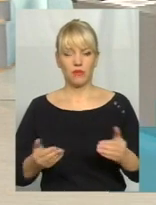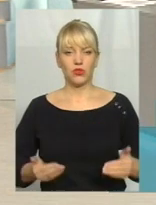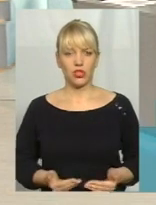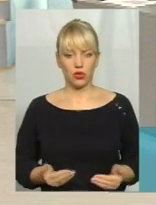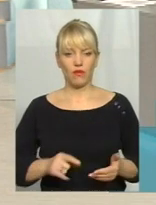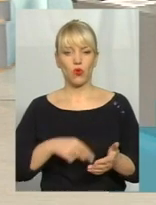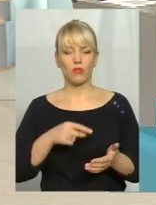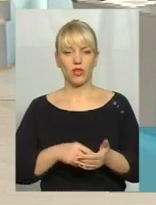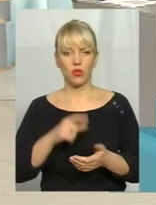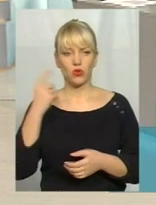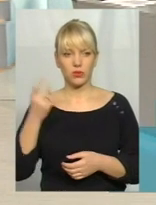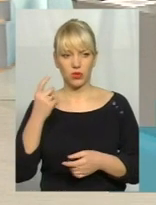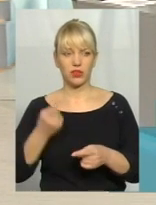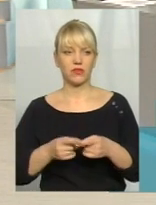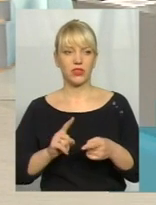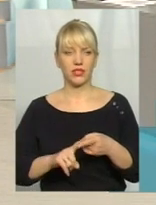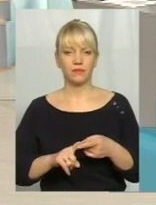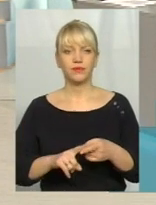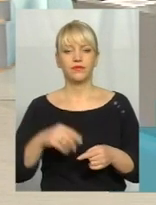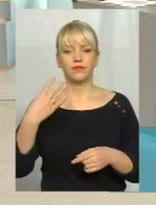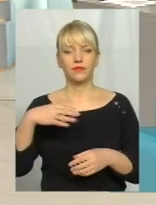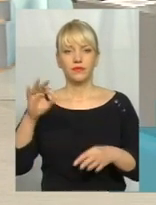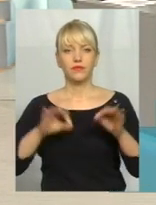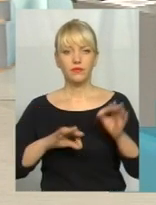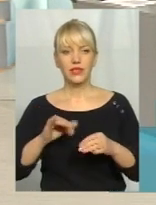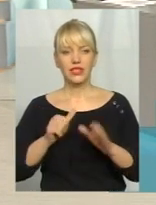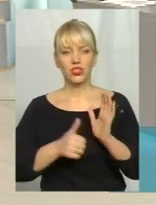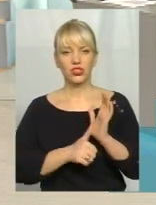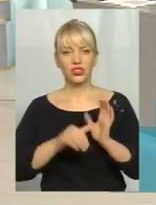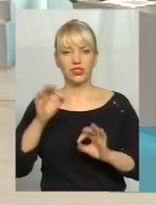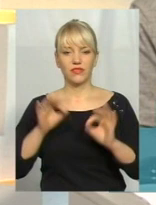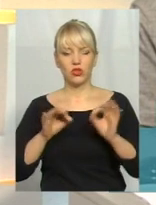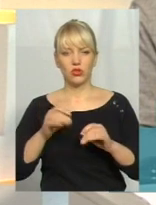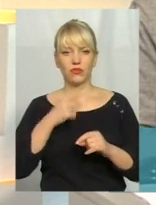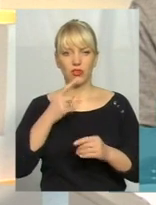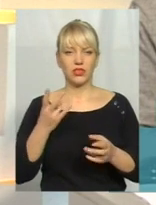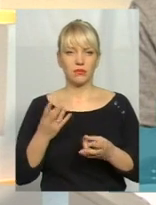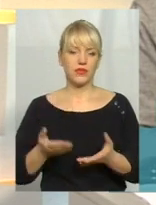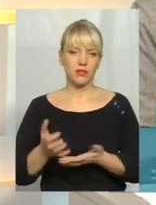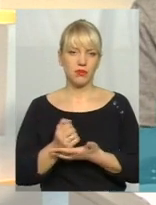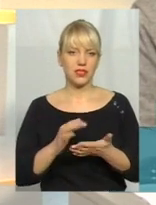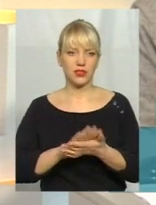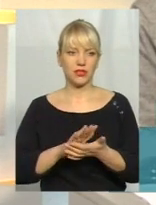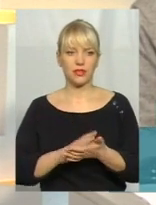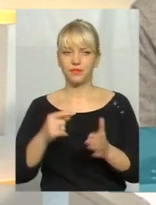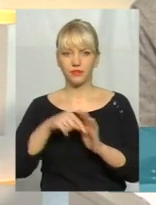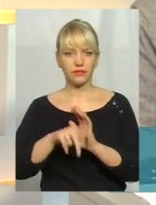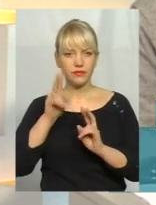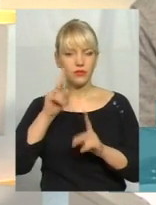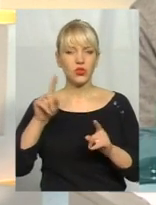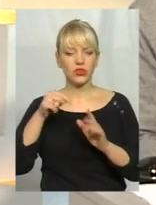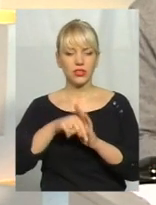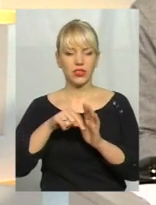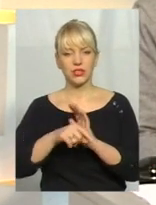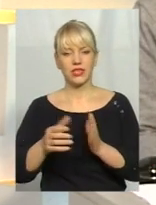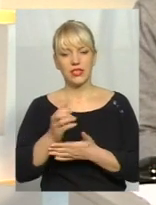-комунального господарства, там 40 відсотків, 6 відсотків визначили збір сміття. Я не знаю, що означає збір сміття,